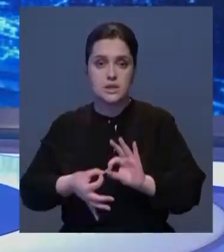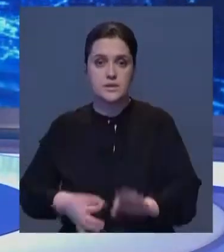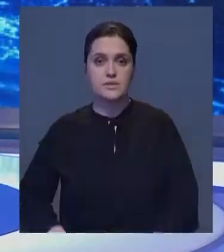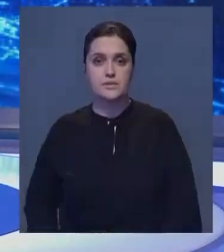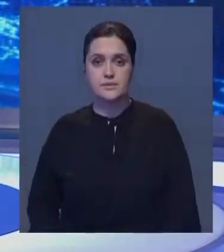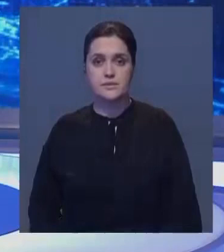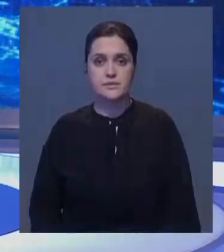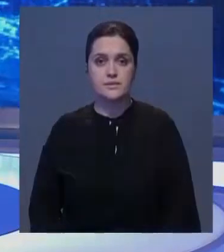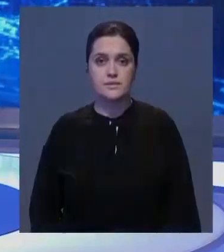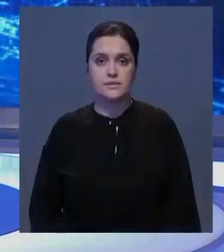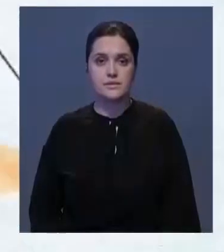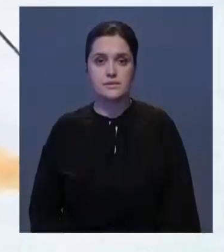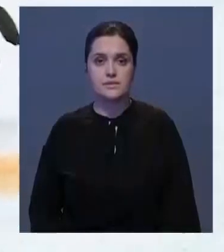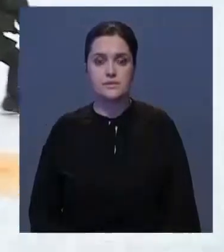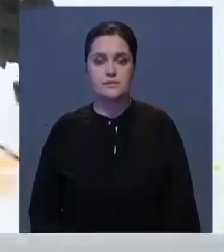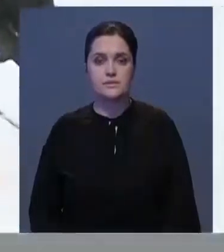и расскажет подробности.